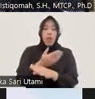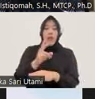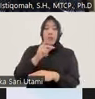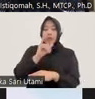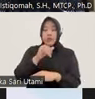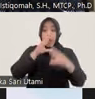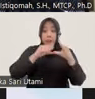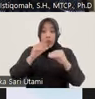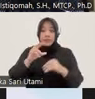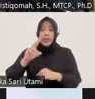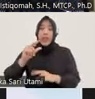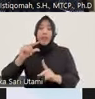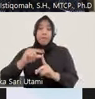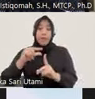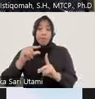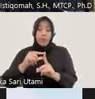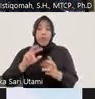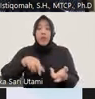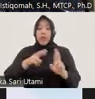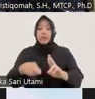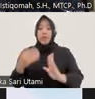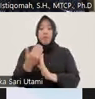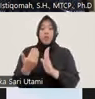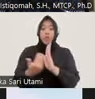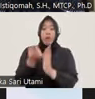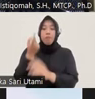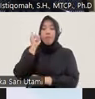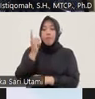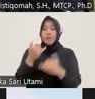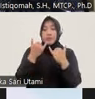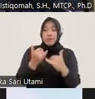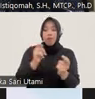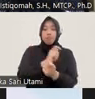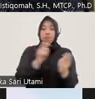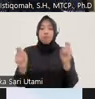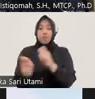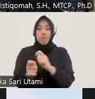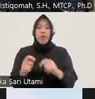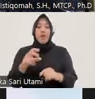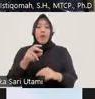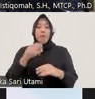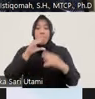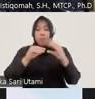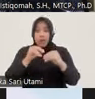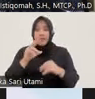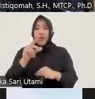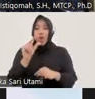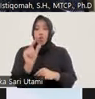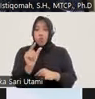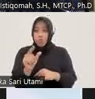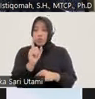RPP rancangan peraturan pemerintah sekarang malah dibahas di RUU jadi karena melihat